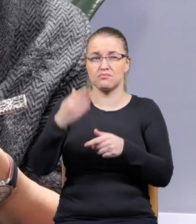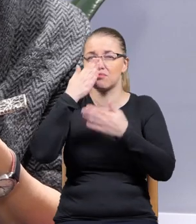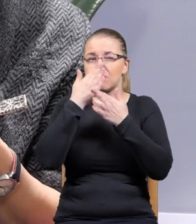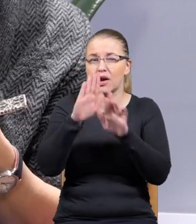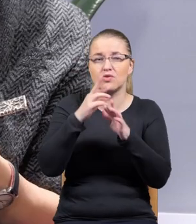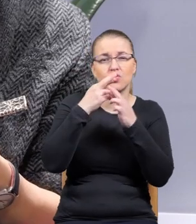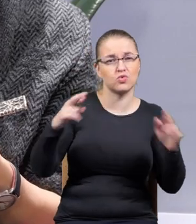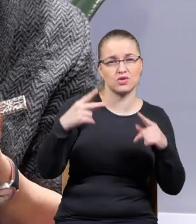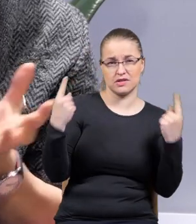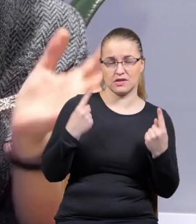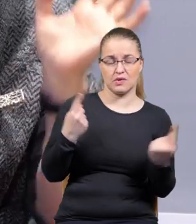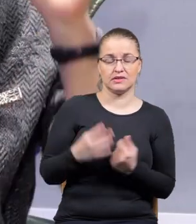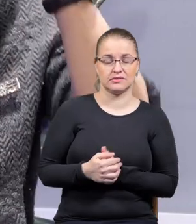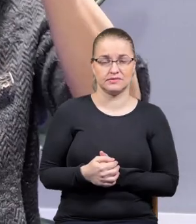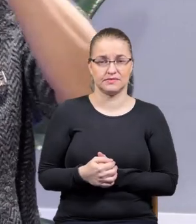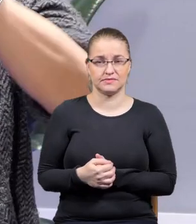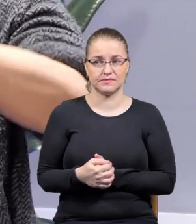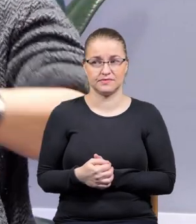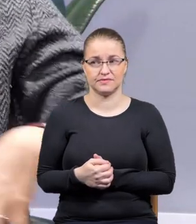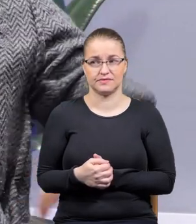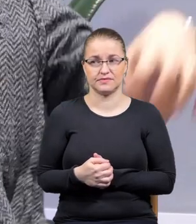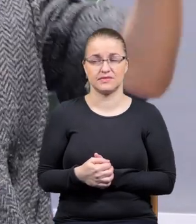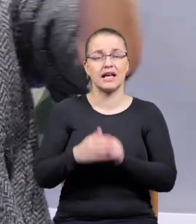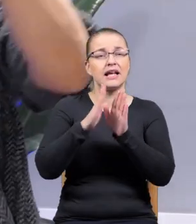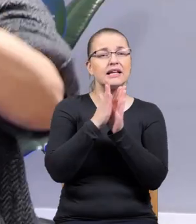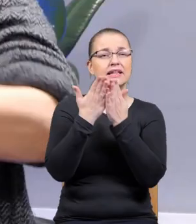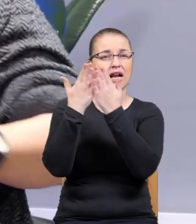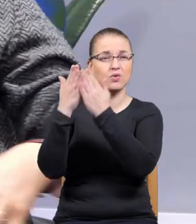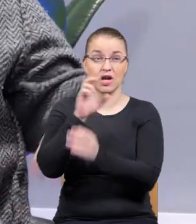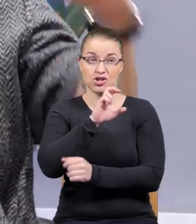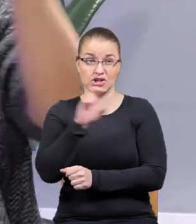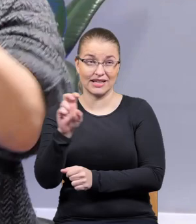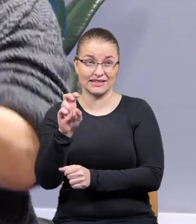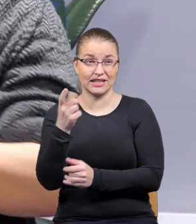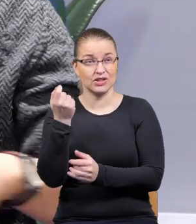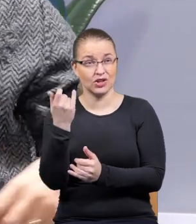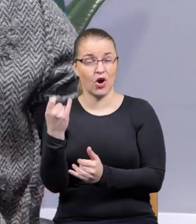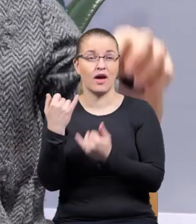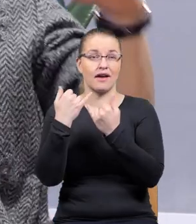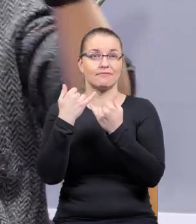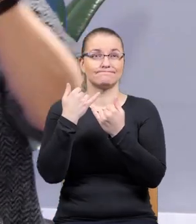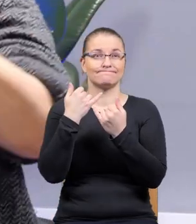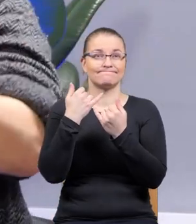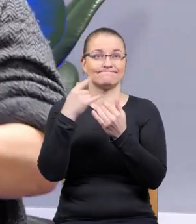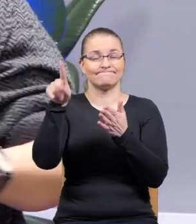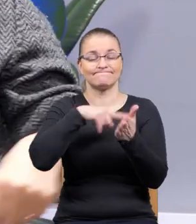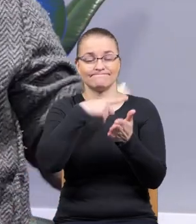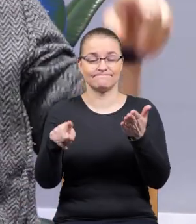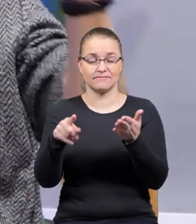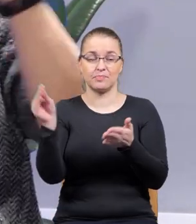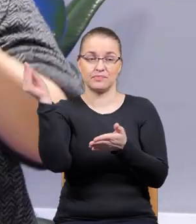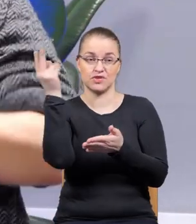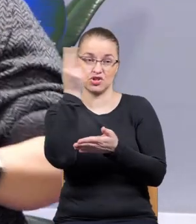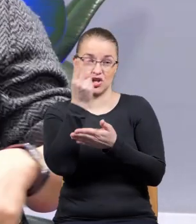też tego, że w literaturze czas jest trochę unieważniony, że jak się czyta,